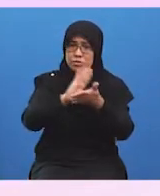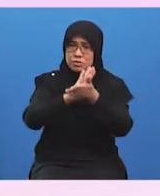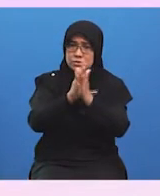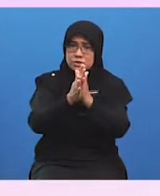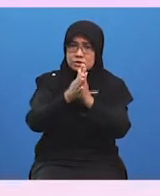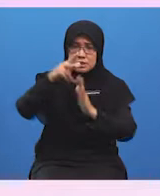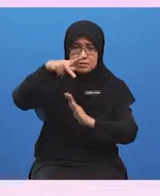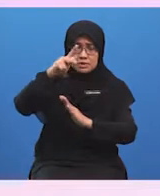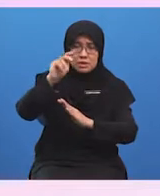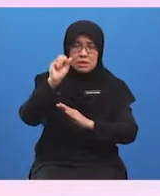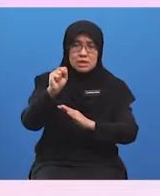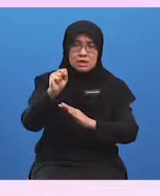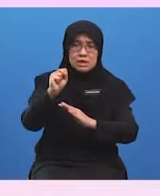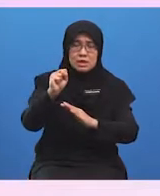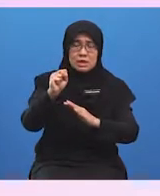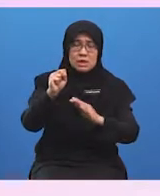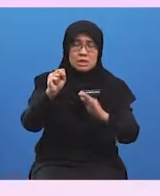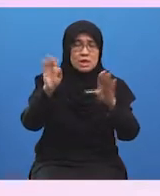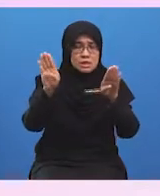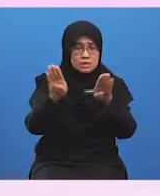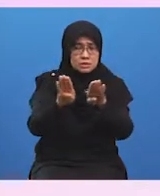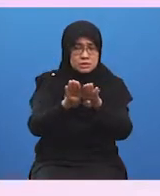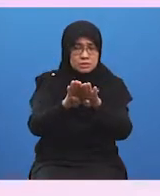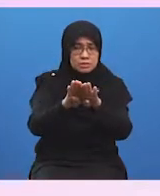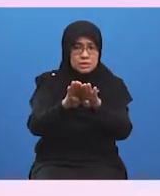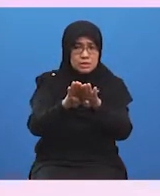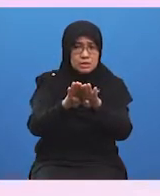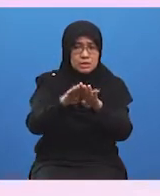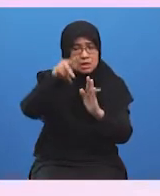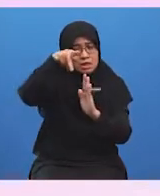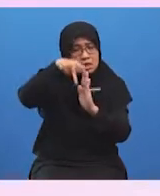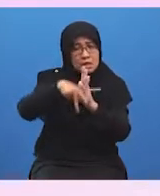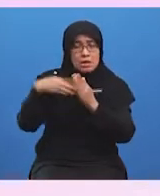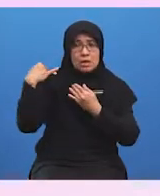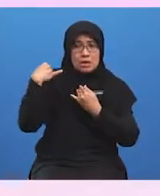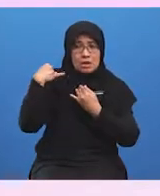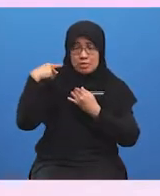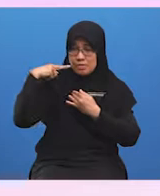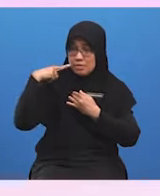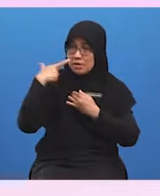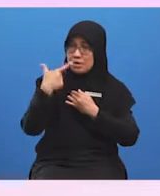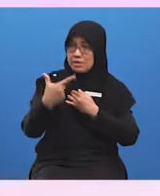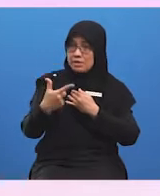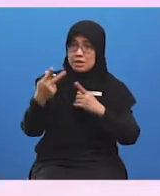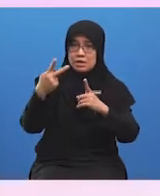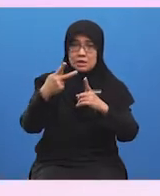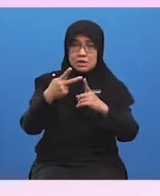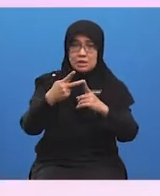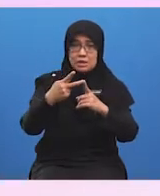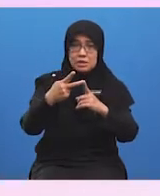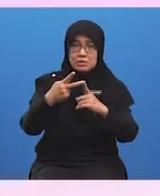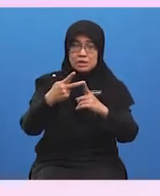PKS sebagai pembekal peralatan dan komponen kepada syarikat besar dalam jangka panjang.